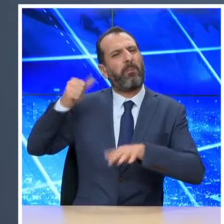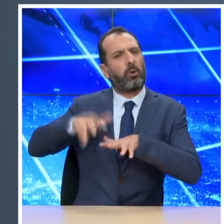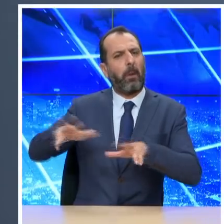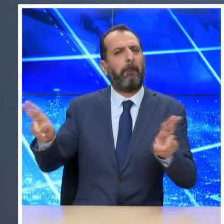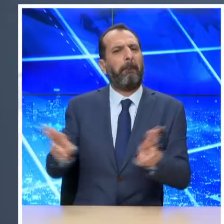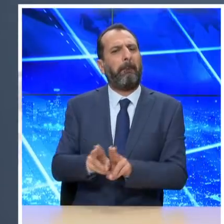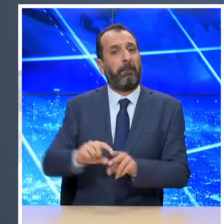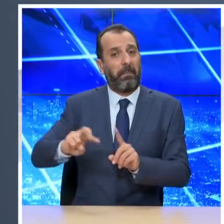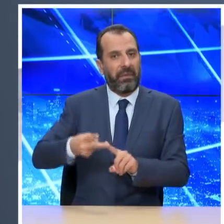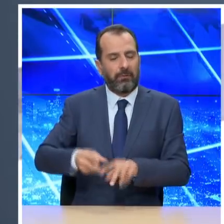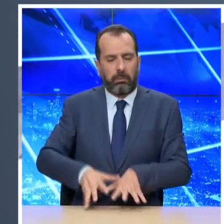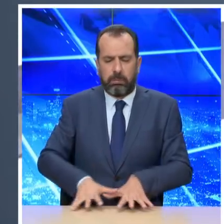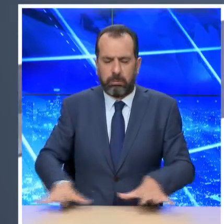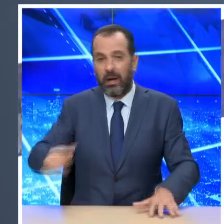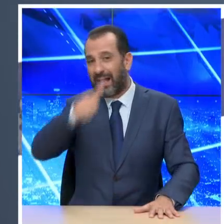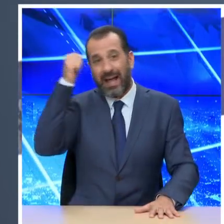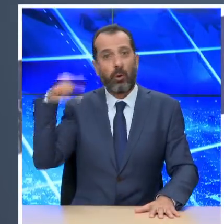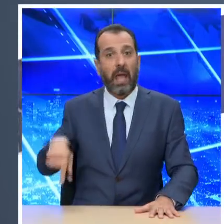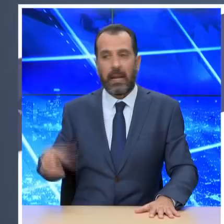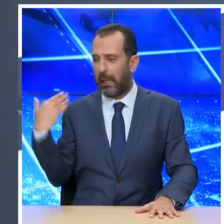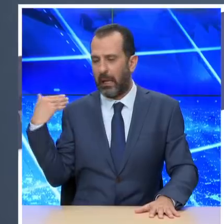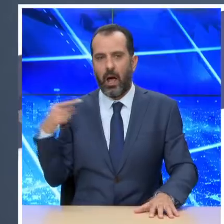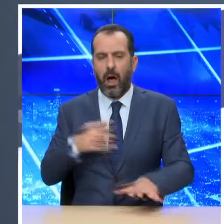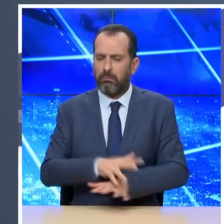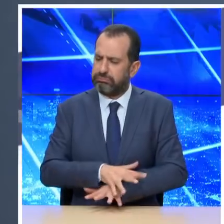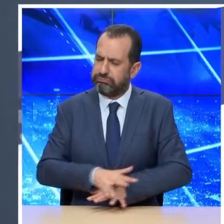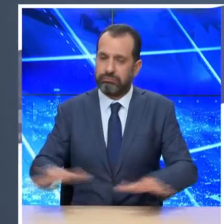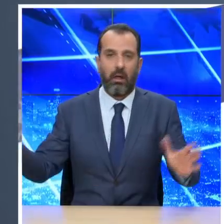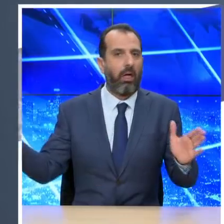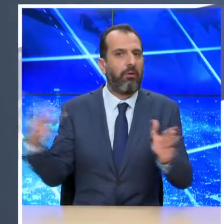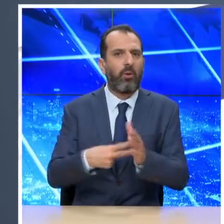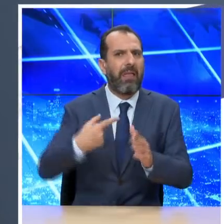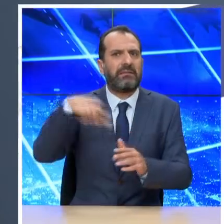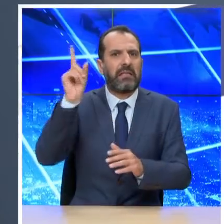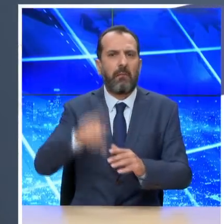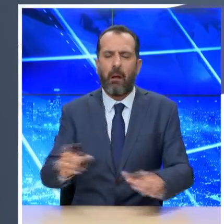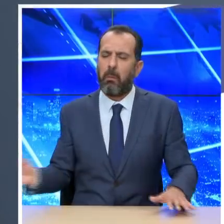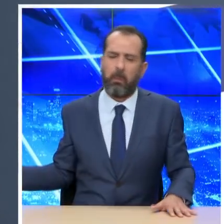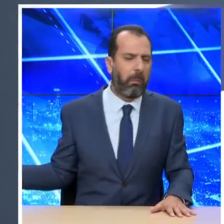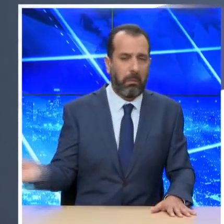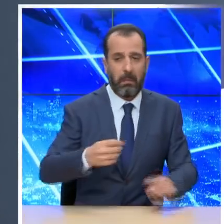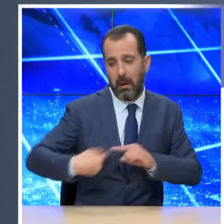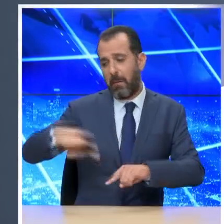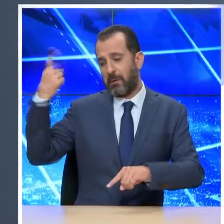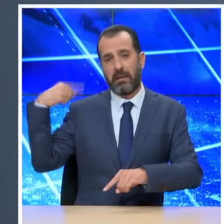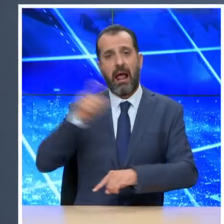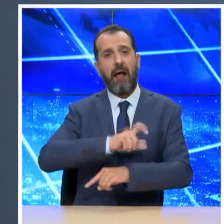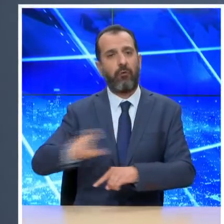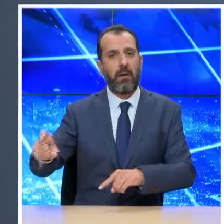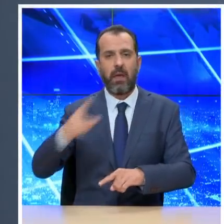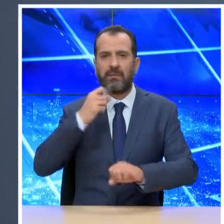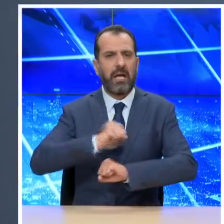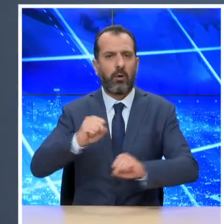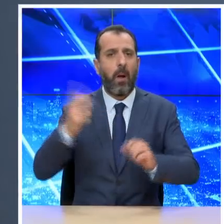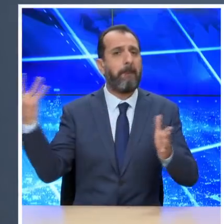Ωστόσο, στο δεύτερο κύμα εντός του καλοκαιριού, ο αριθμός των κρουσμάτων ξεπέρασε τα 2.000 ανά ημέρα, ενώ την προηγούμενη εβδομάδα κατέγραφε περισσότερα